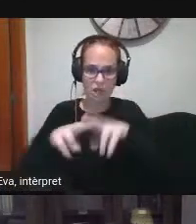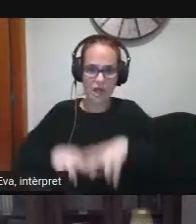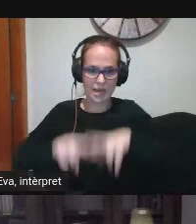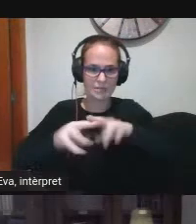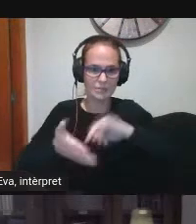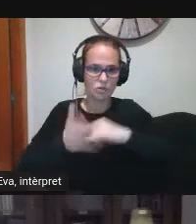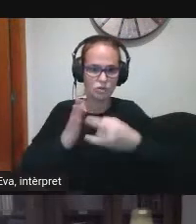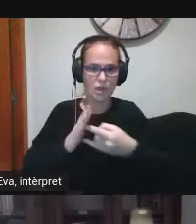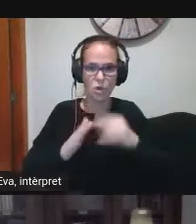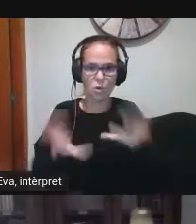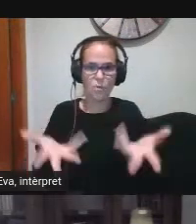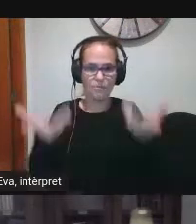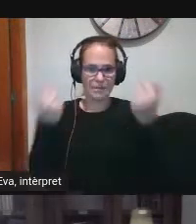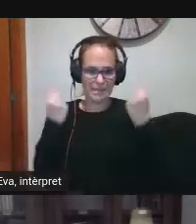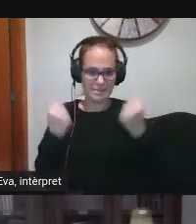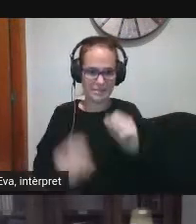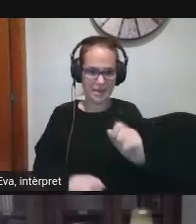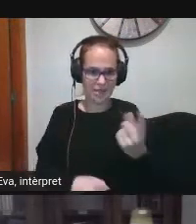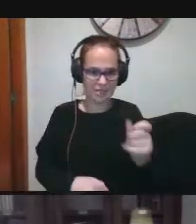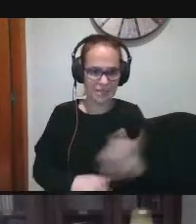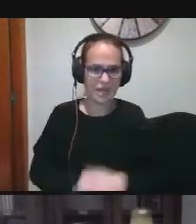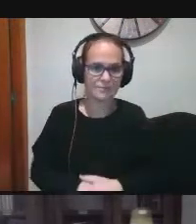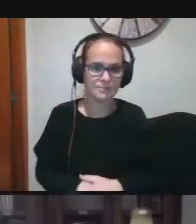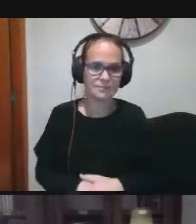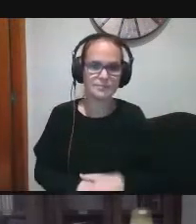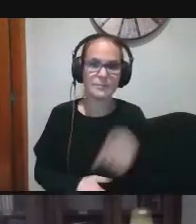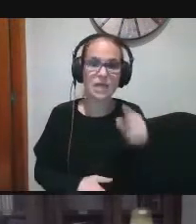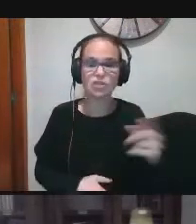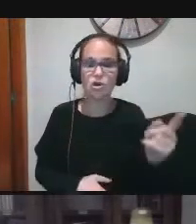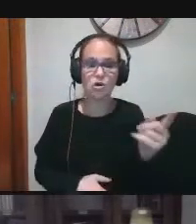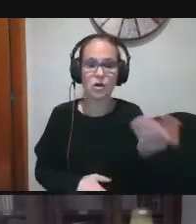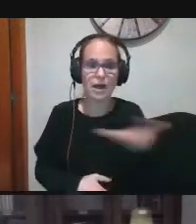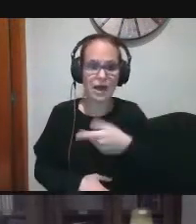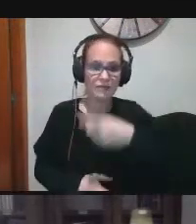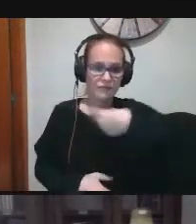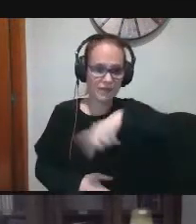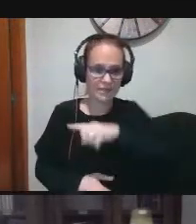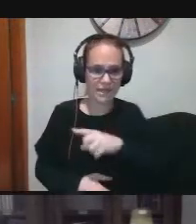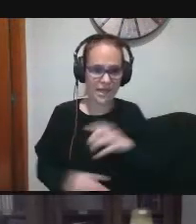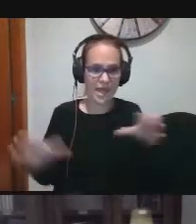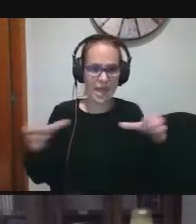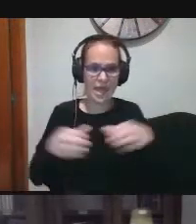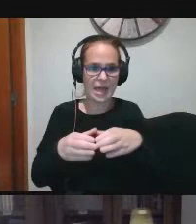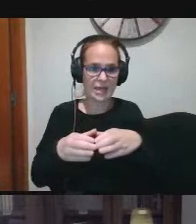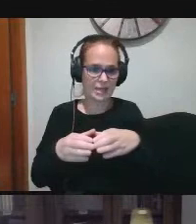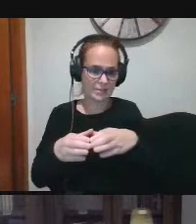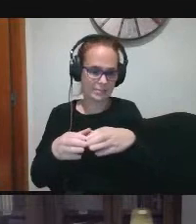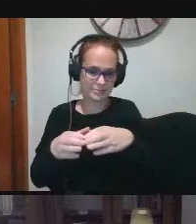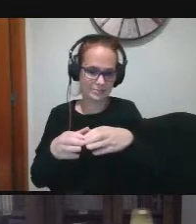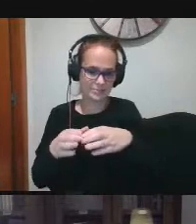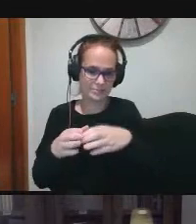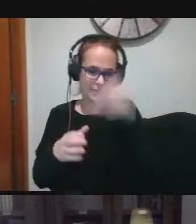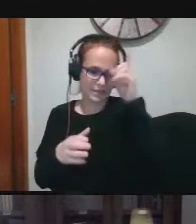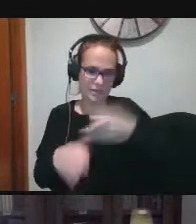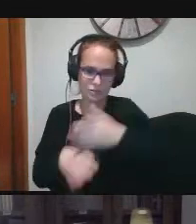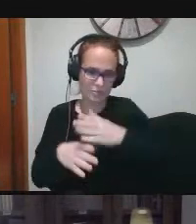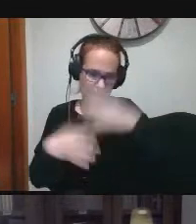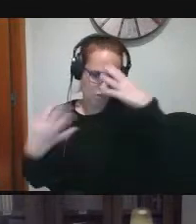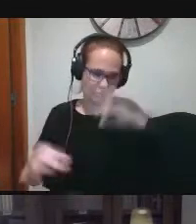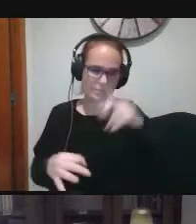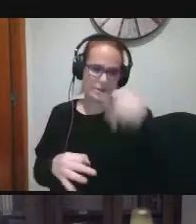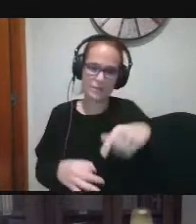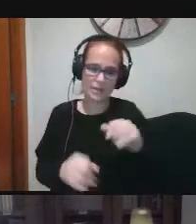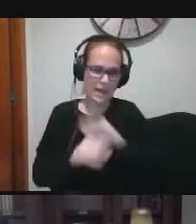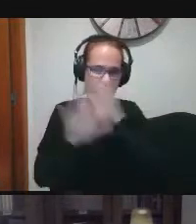Metodològica de la Competència Digital. Per tant això ens afecta a equips directius claríssimament ens afecta a centres sencers però també ens afecta